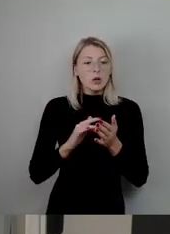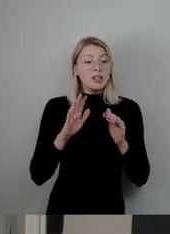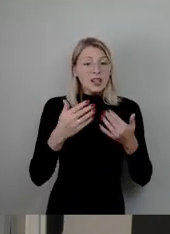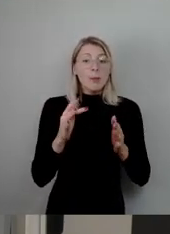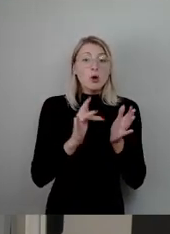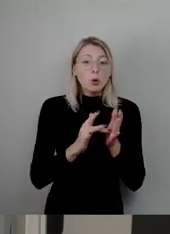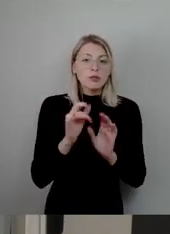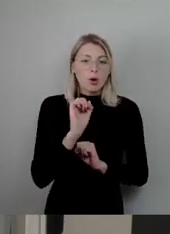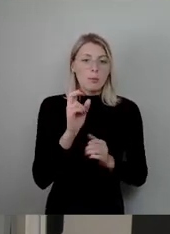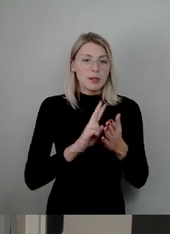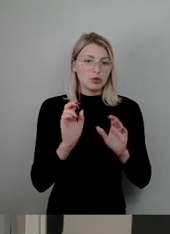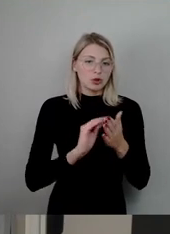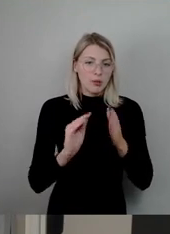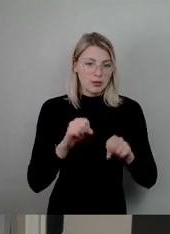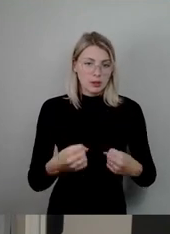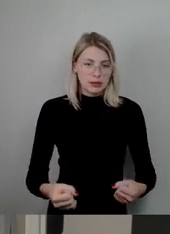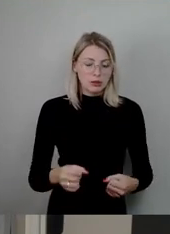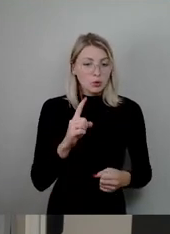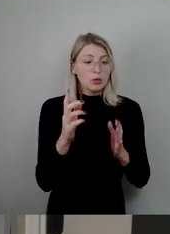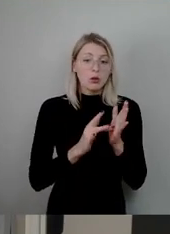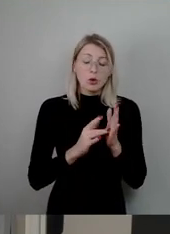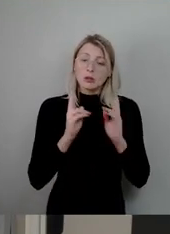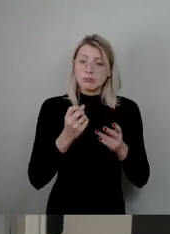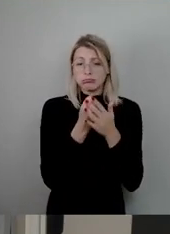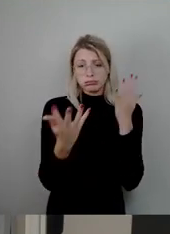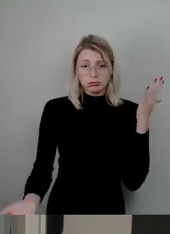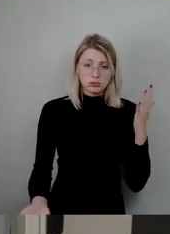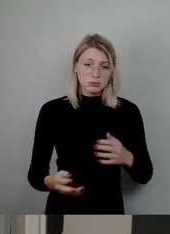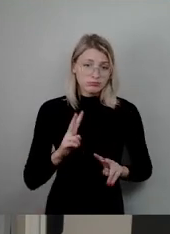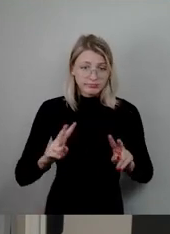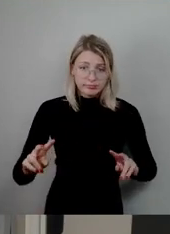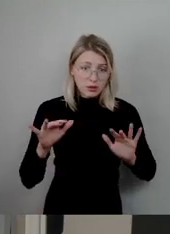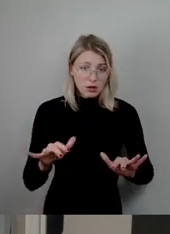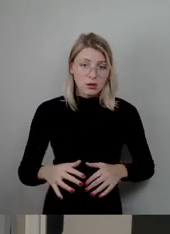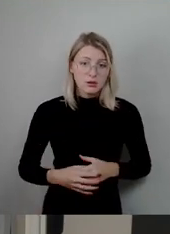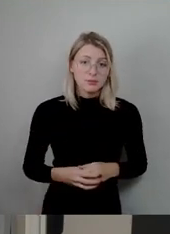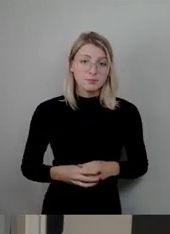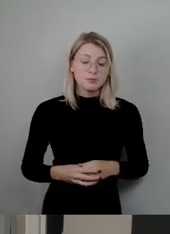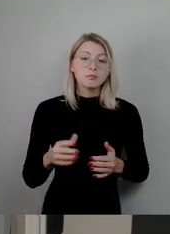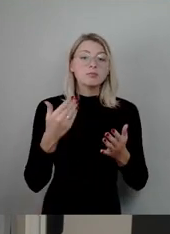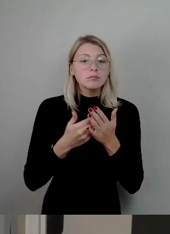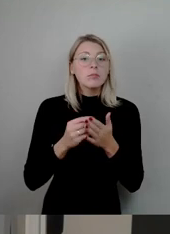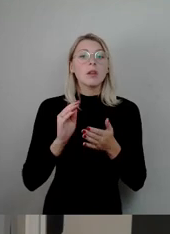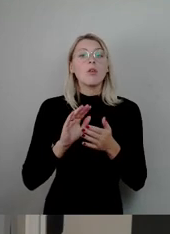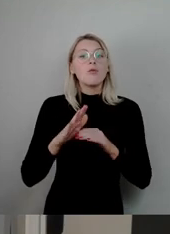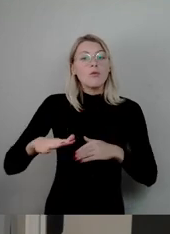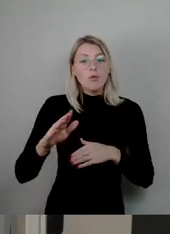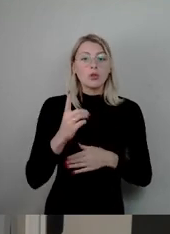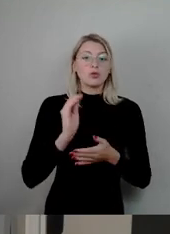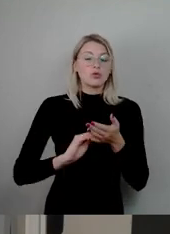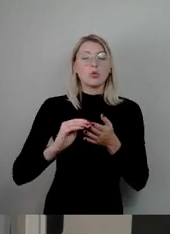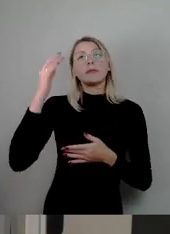können. Und die Gründe sind extrem vielfältig. Also hat die Volkshochschule sich überlegt, was können wir tun.